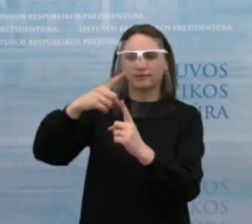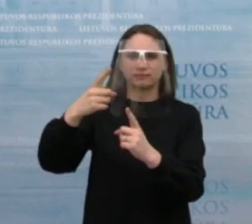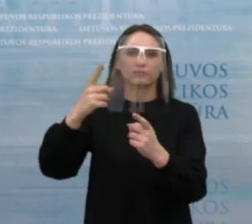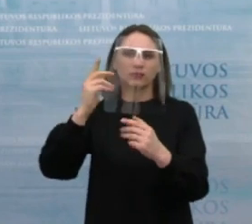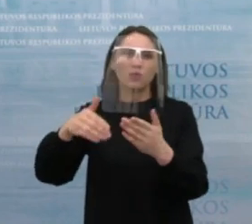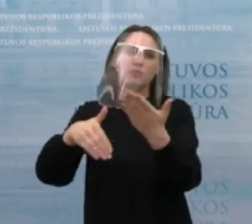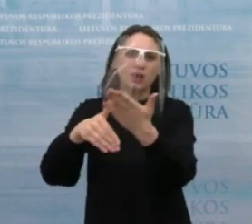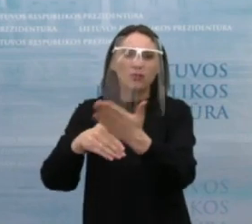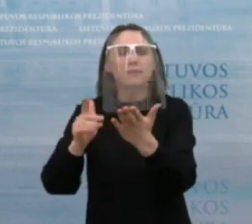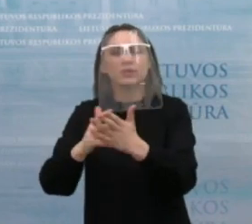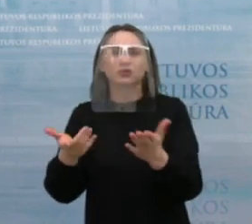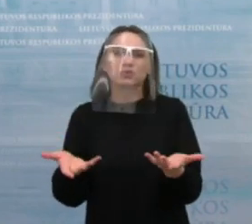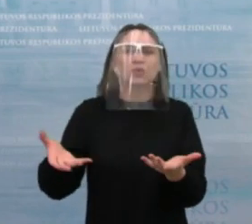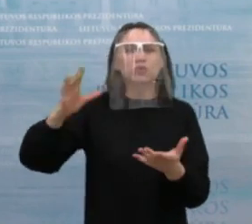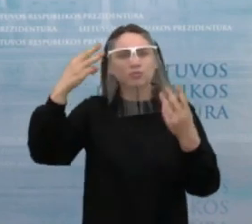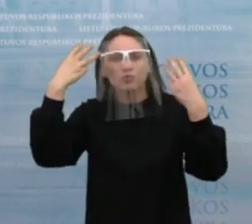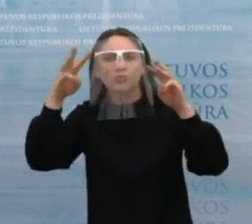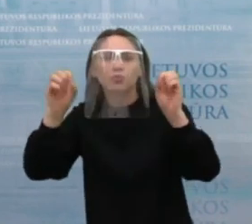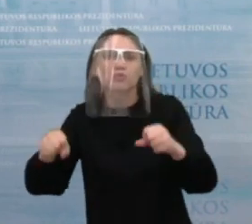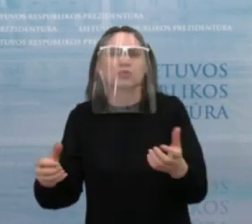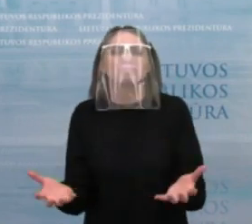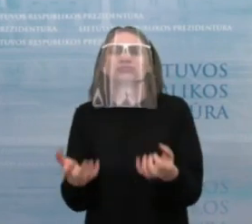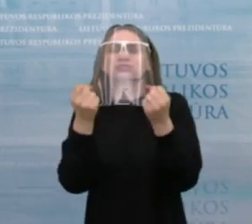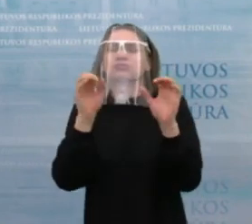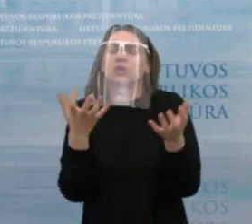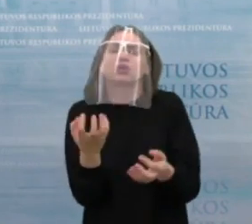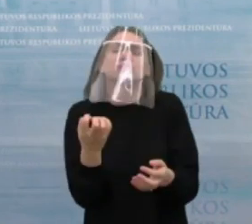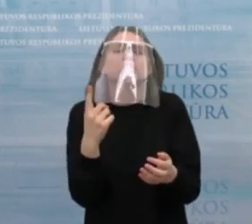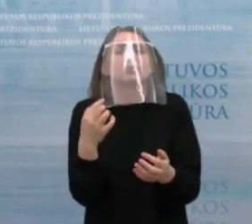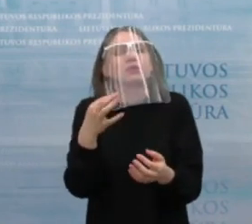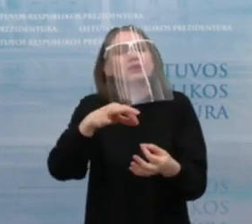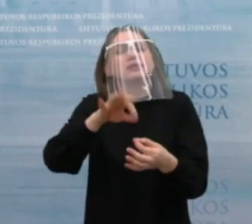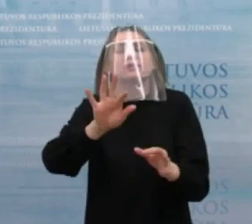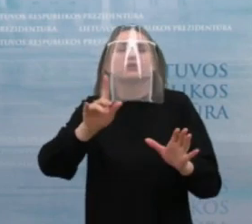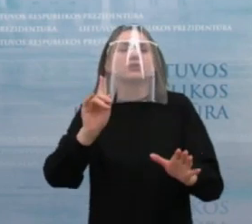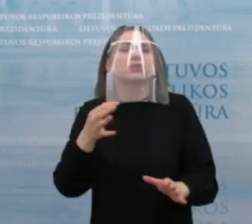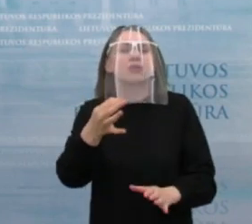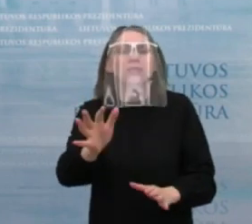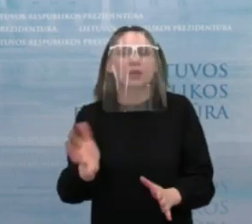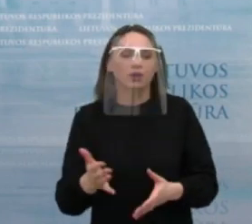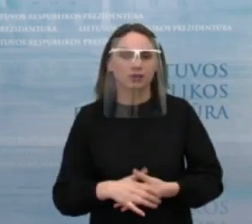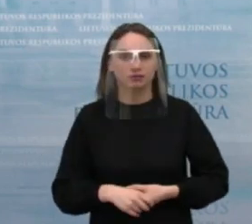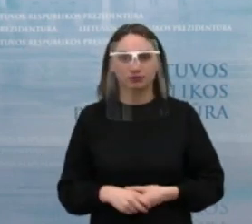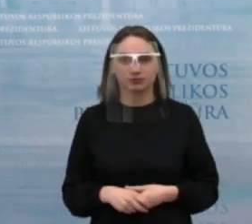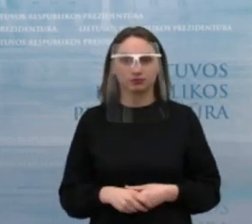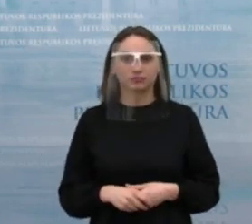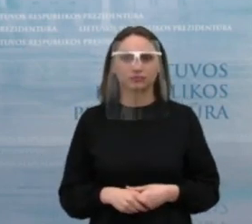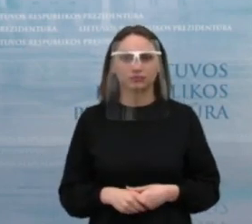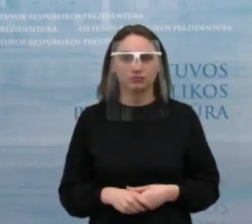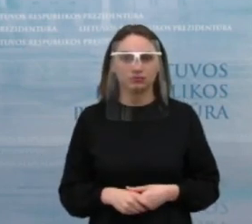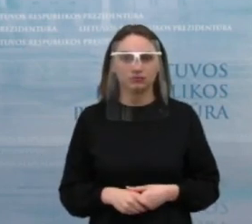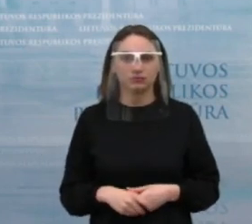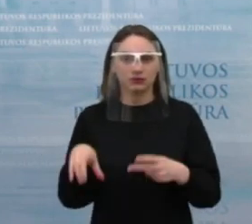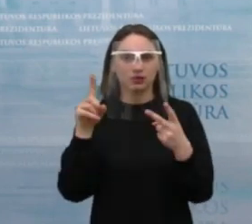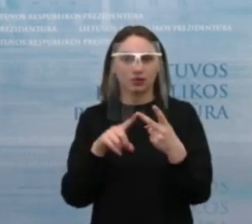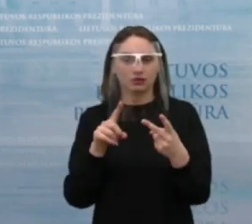galvoje ir ką ir kaip, kitaip sakant, aktyvių galima būtų taikyti, kokias priemonės? Ir kaip, ar yra